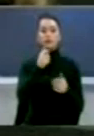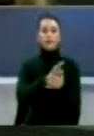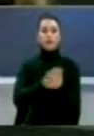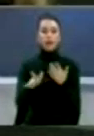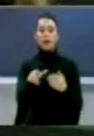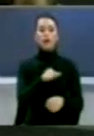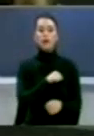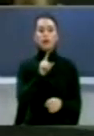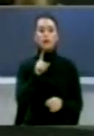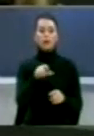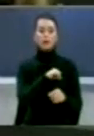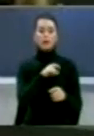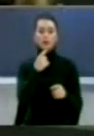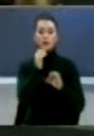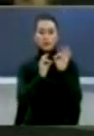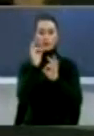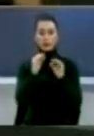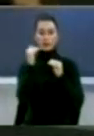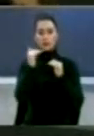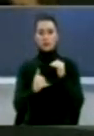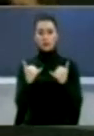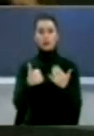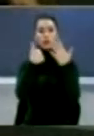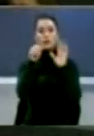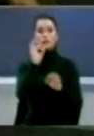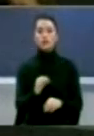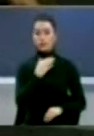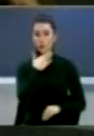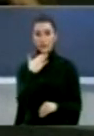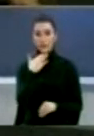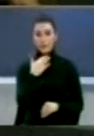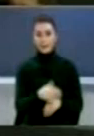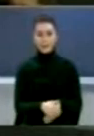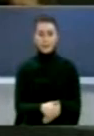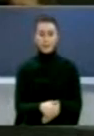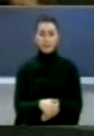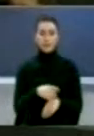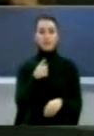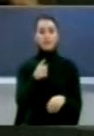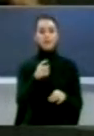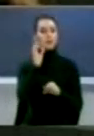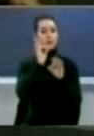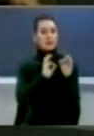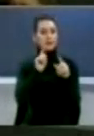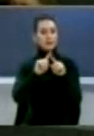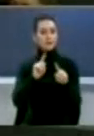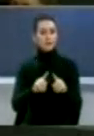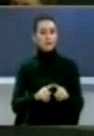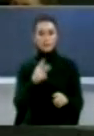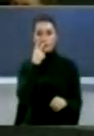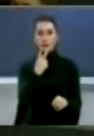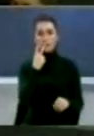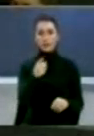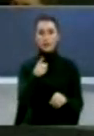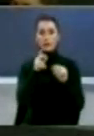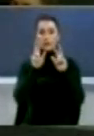të gjendis të ti sociale Me një shkall për jo më pak se 16% Menzienë këti ligjit për disa artikuj bazik Do të hiqe i